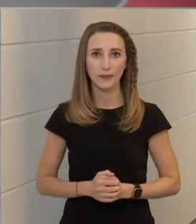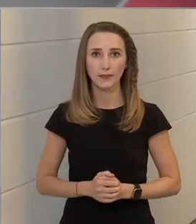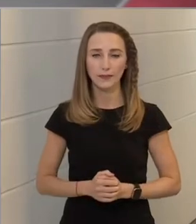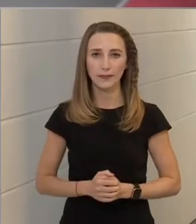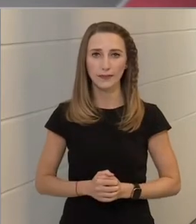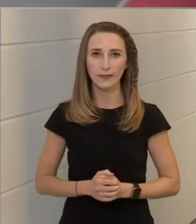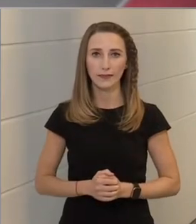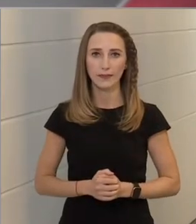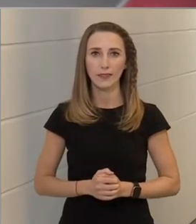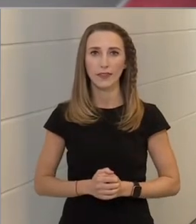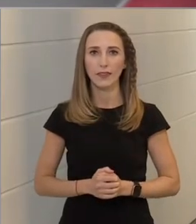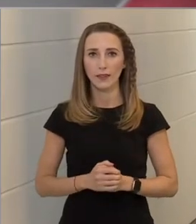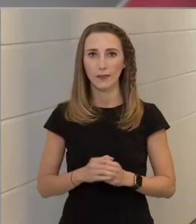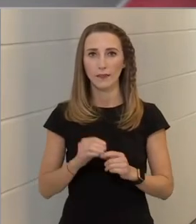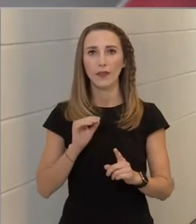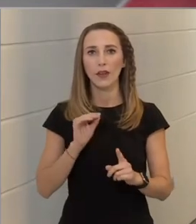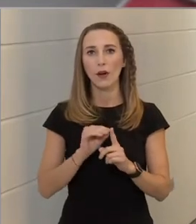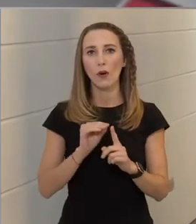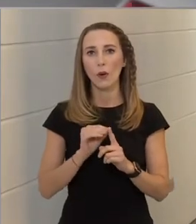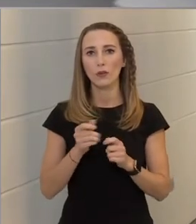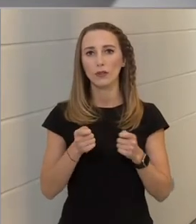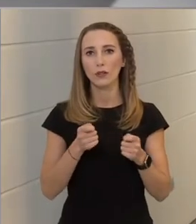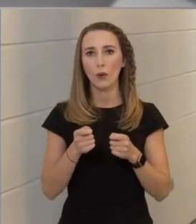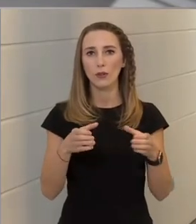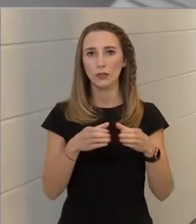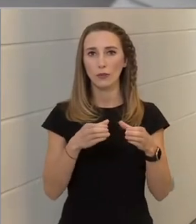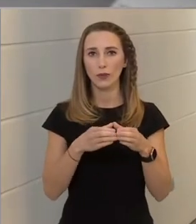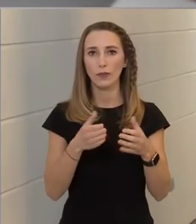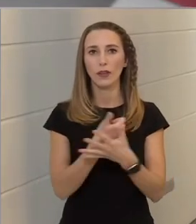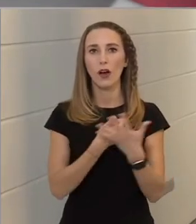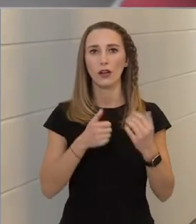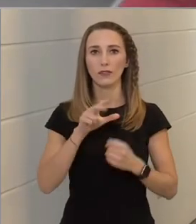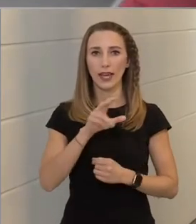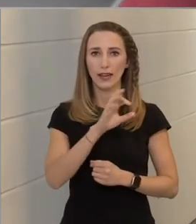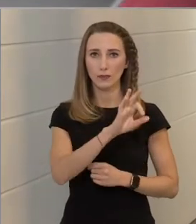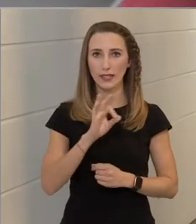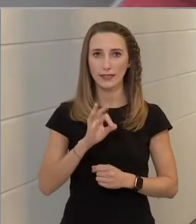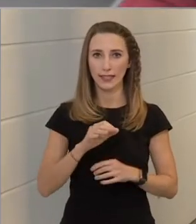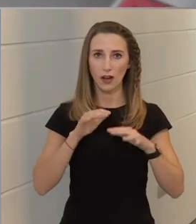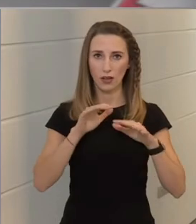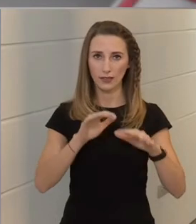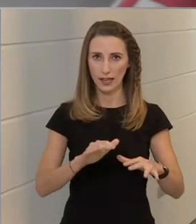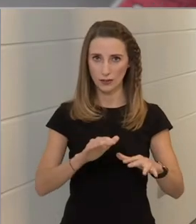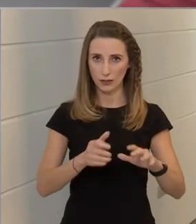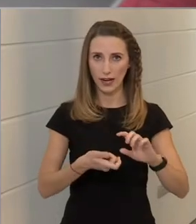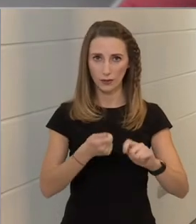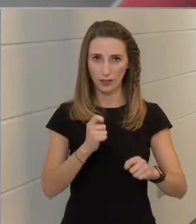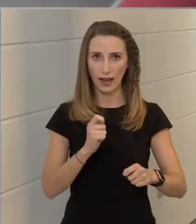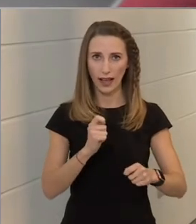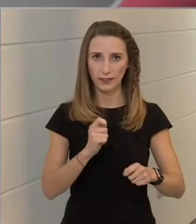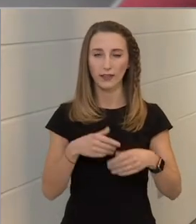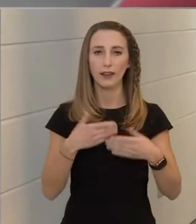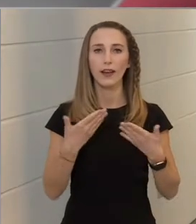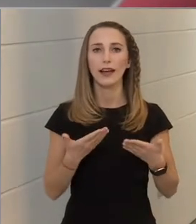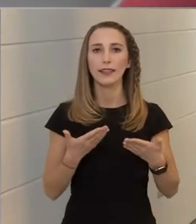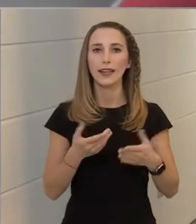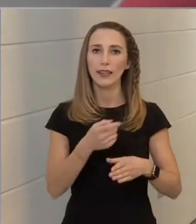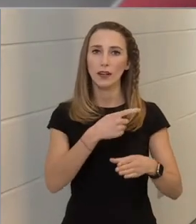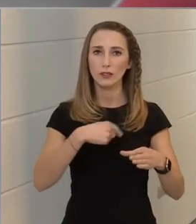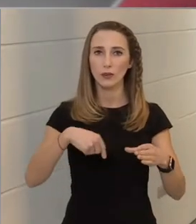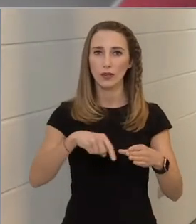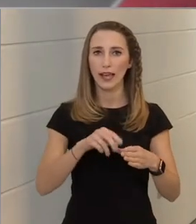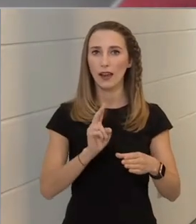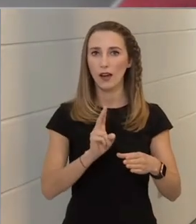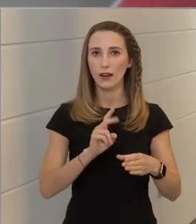A kontrollcsoportban 63 százaléknyi hatásosságot találtak, tehát azoknál,